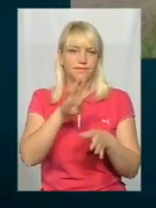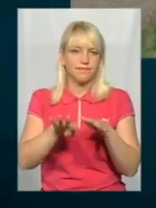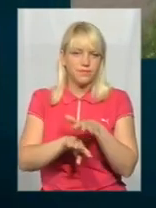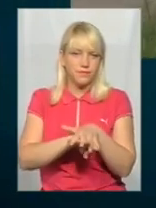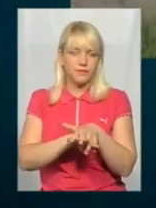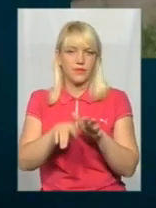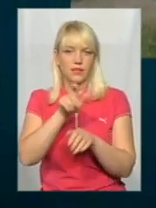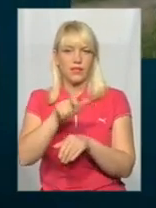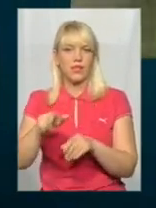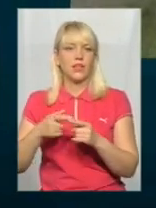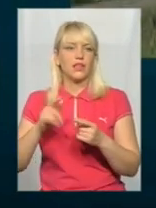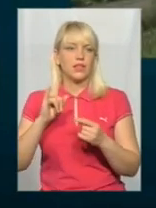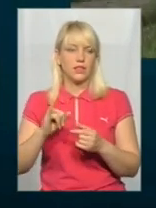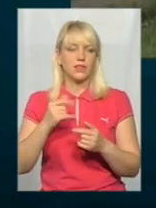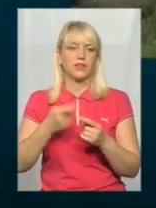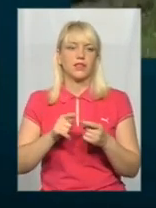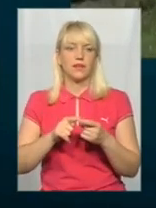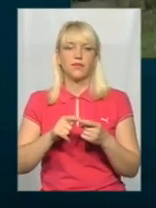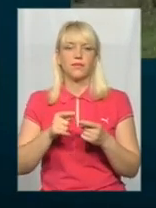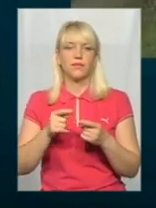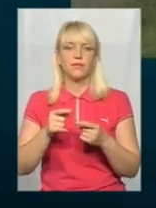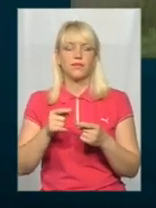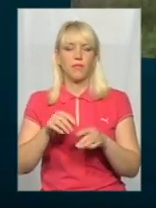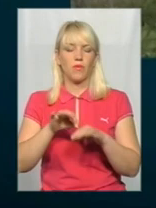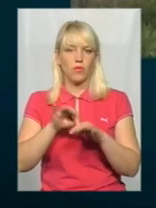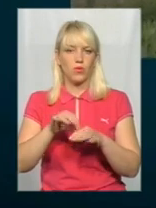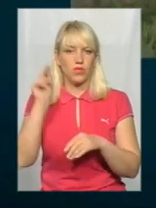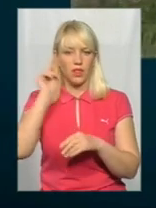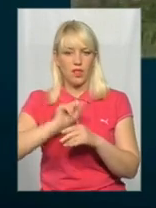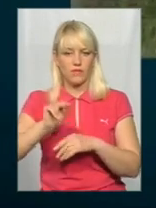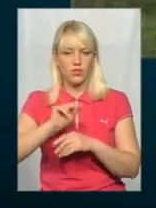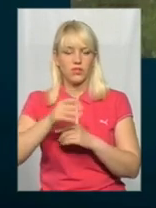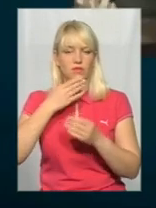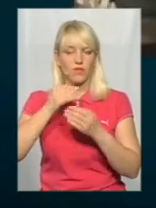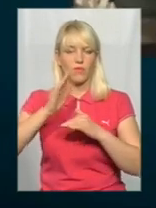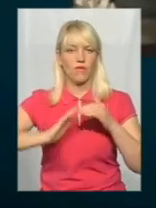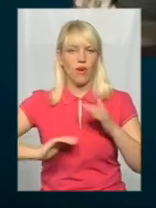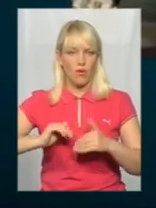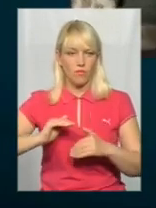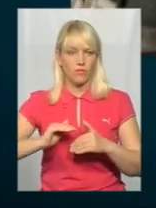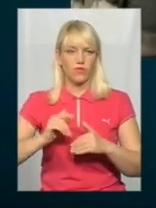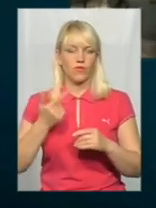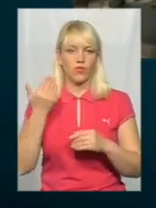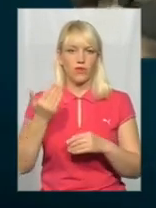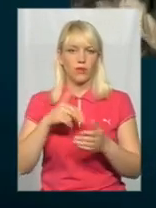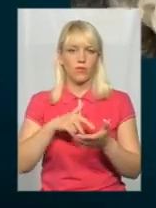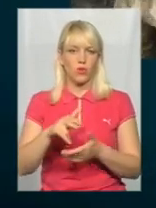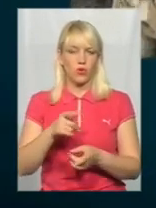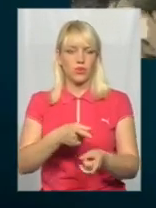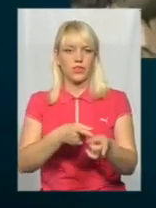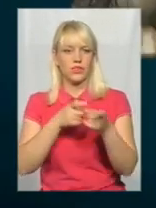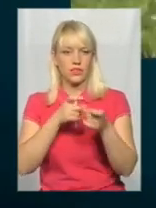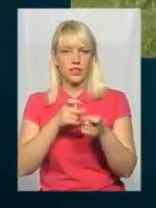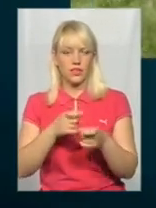людину, це є, вони проходять навчання за своїм фахом, вони проходять стрільби,